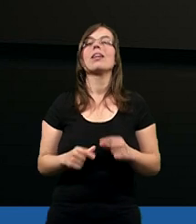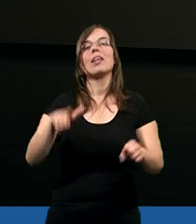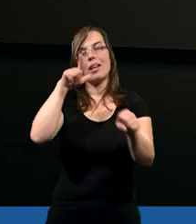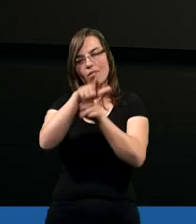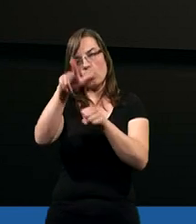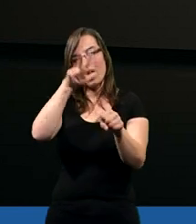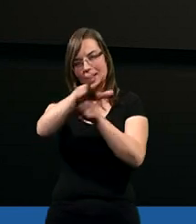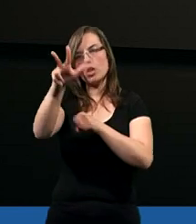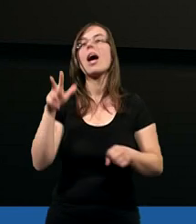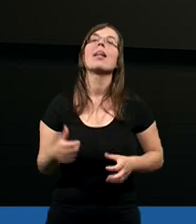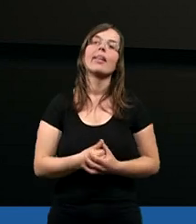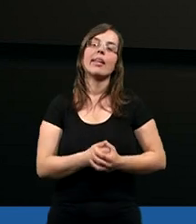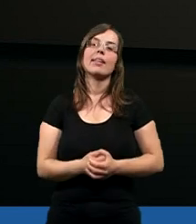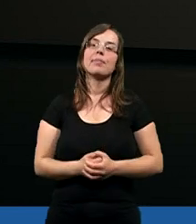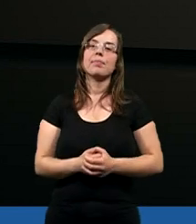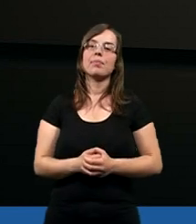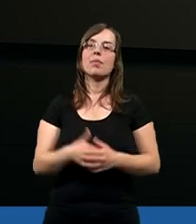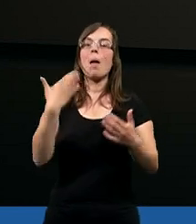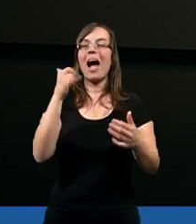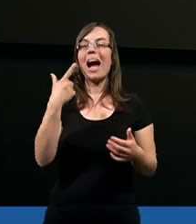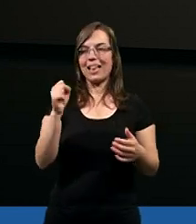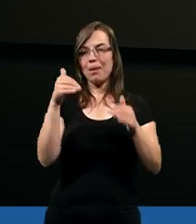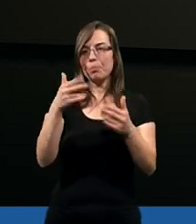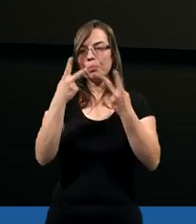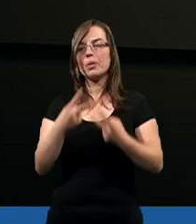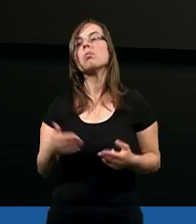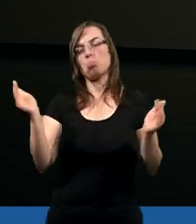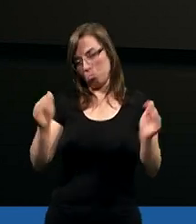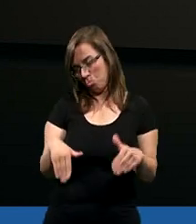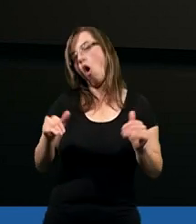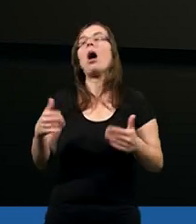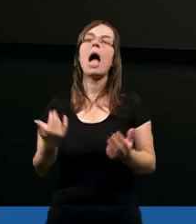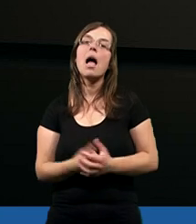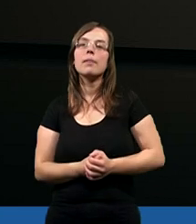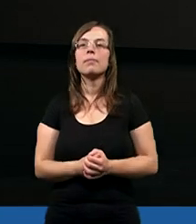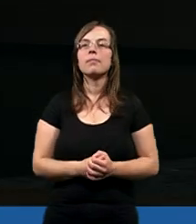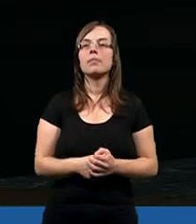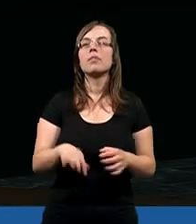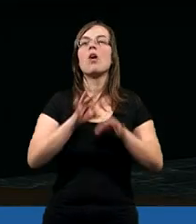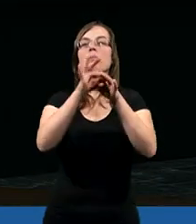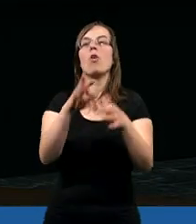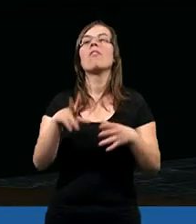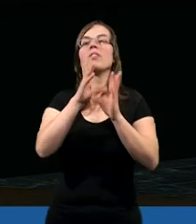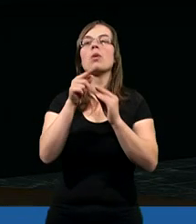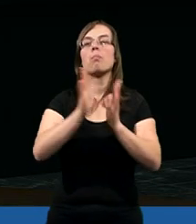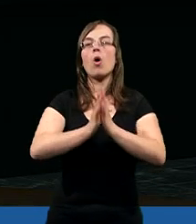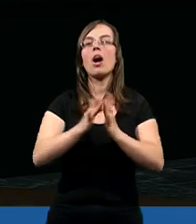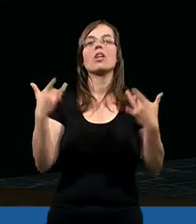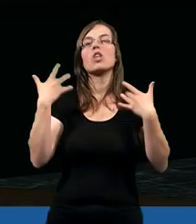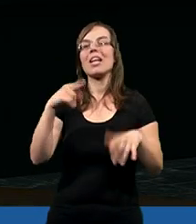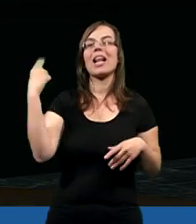i werset dwunasty i trzynasty. Madziu, możesz przeczytać? Mogę. Prowadźcie